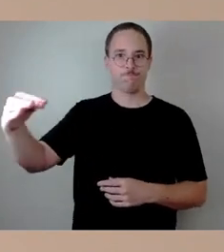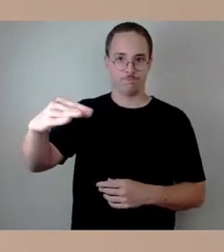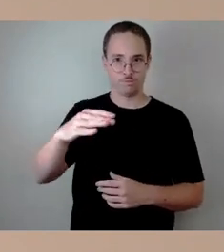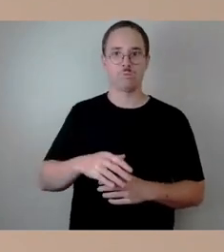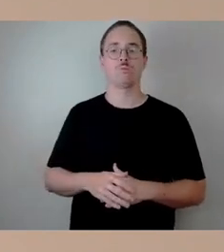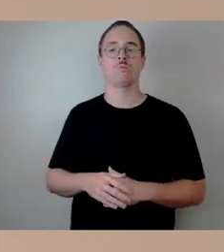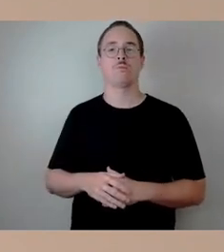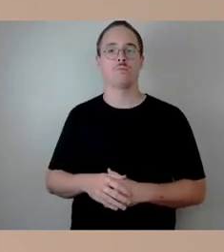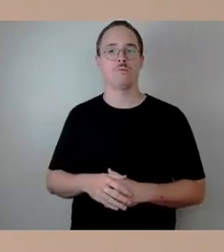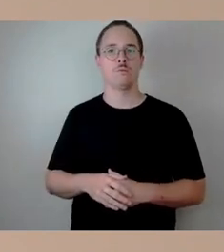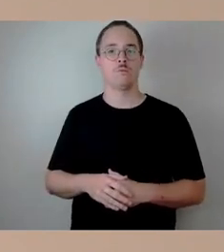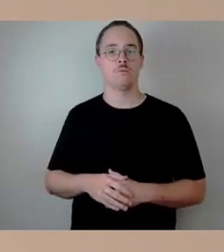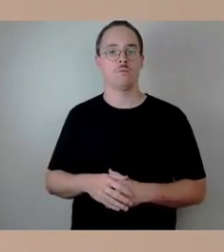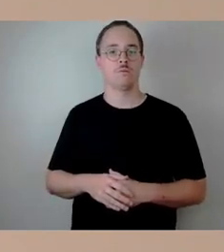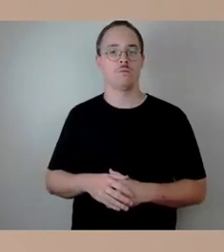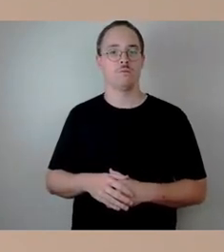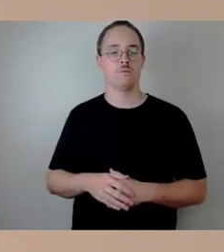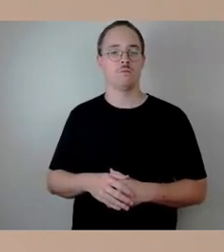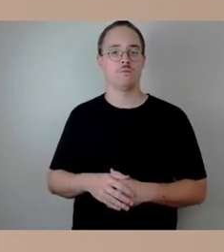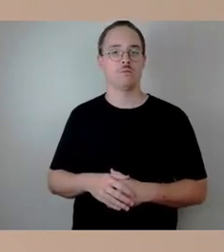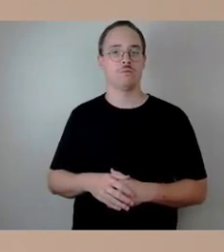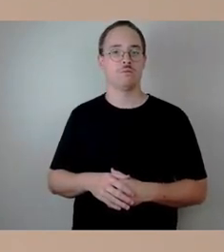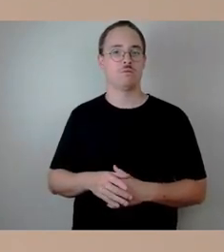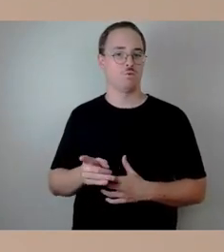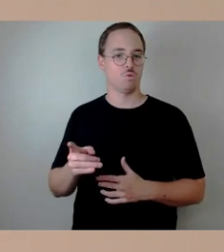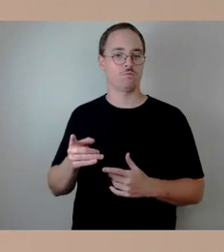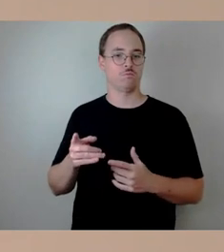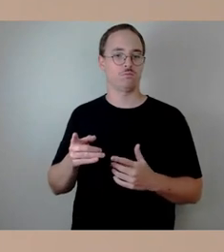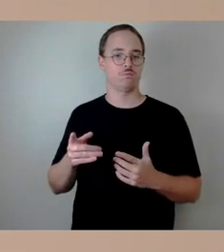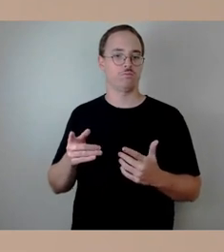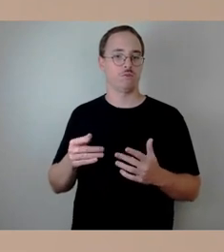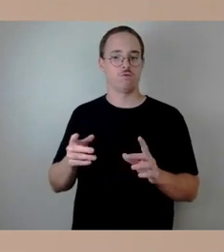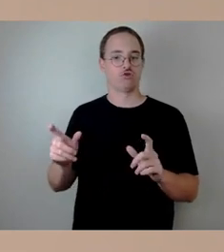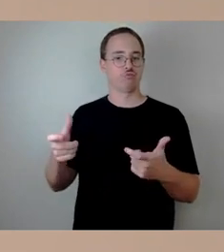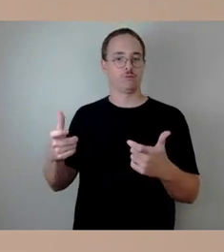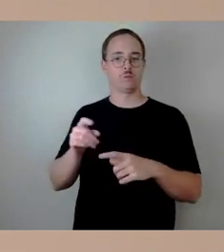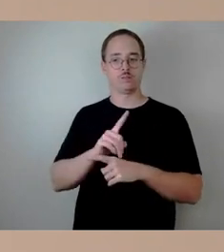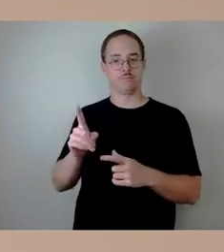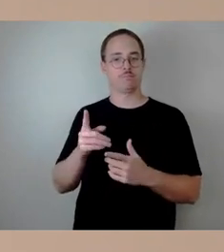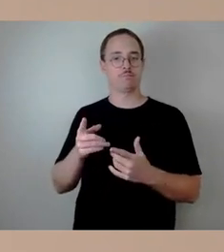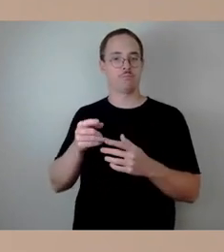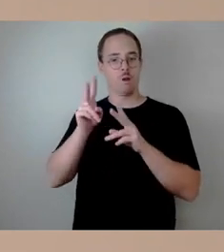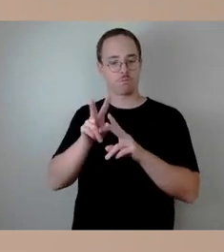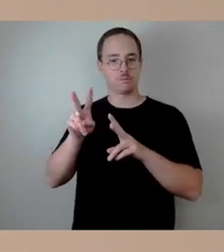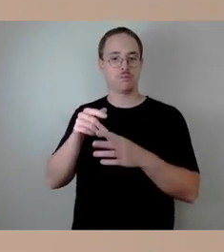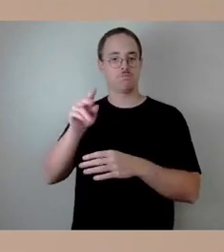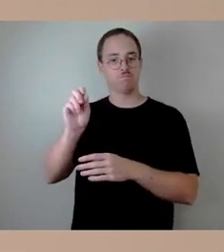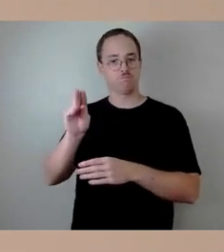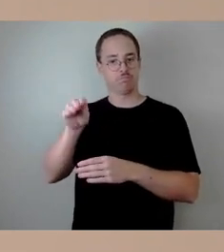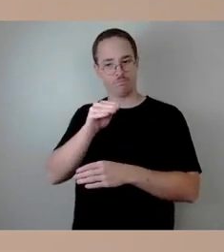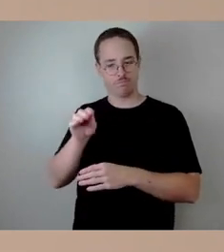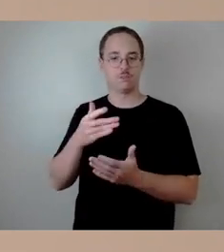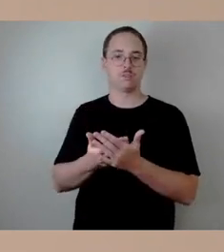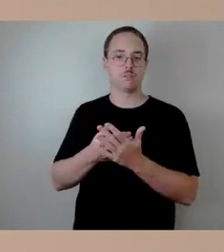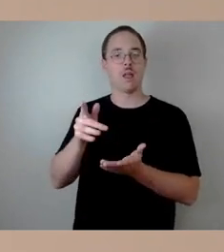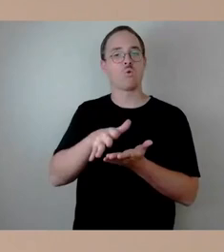Rudolf-Renner-Straße hat die Nichtbeachtung der Sperrung an der Haltestelle Bühnerstraße keine relevanten Auswirkungen. Für